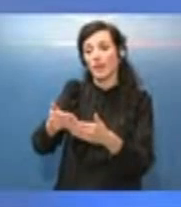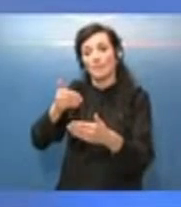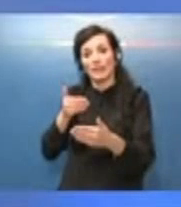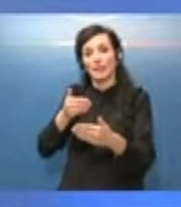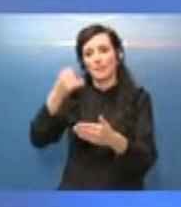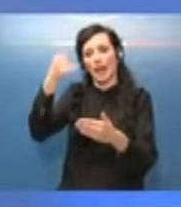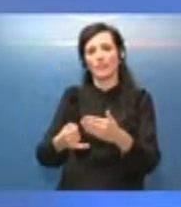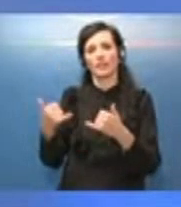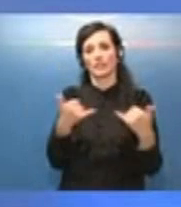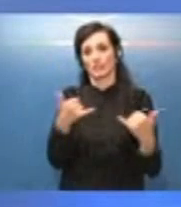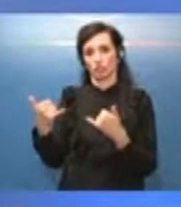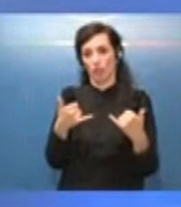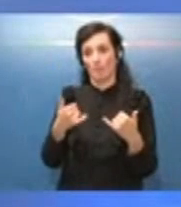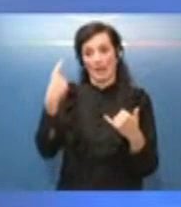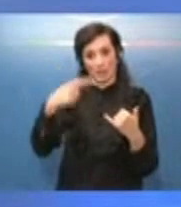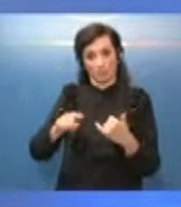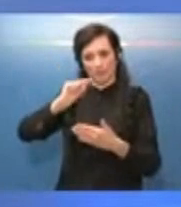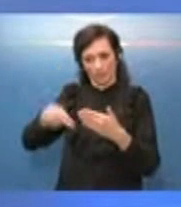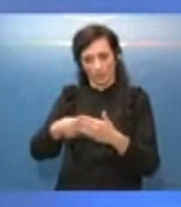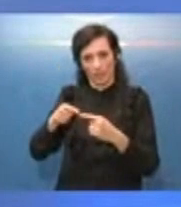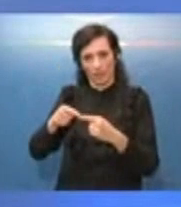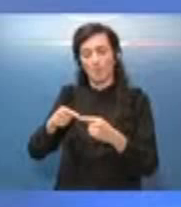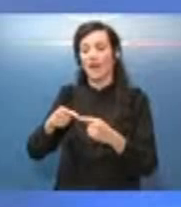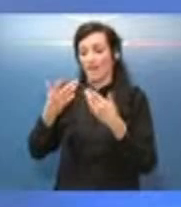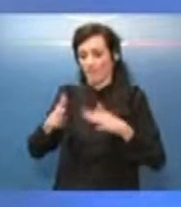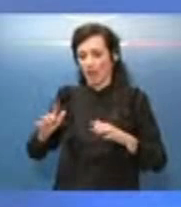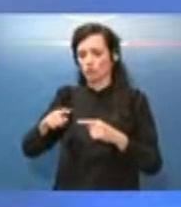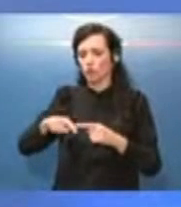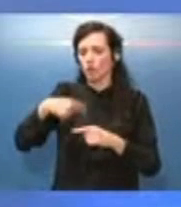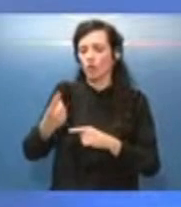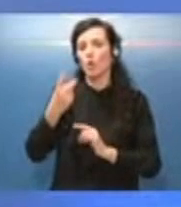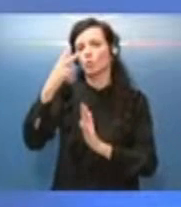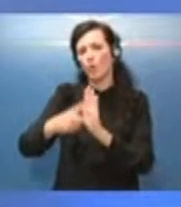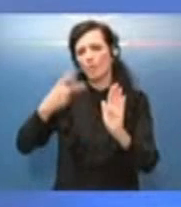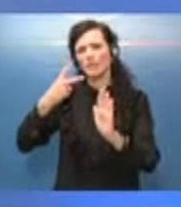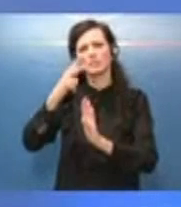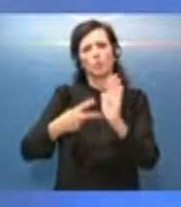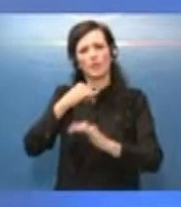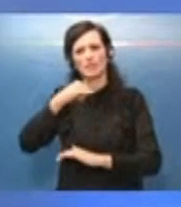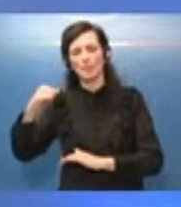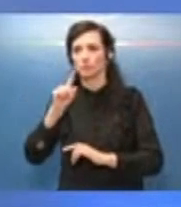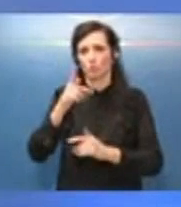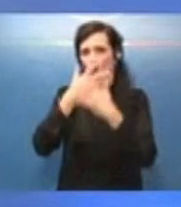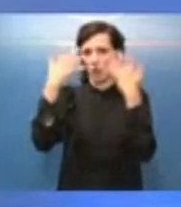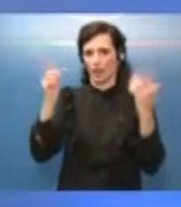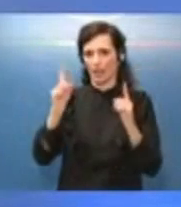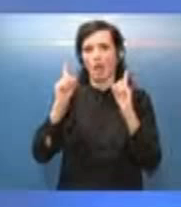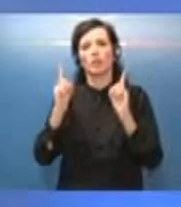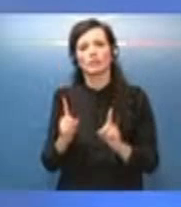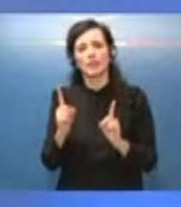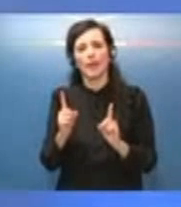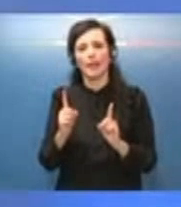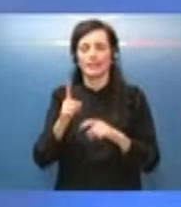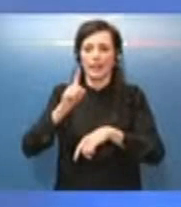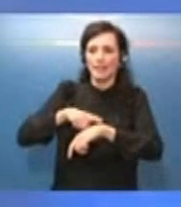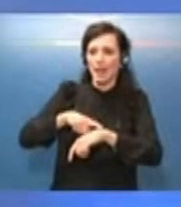e poi da quel momento passeranno circa due mesi due mesi e mezzo non è chiaro ancora perché dipende un po' da vari